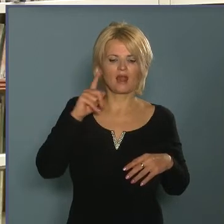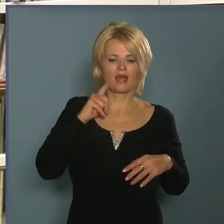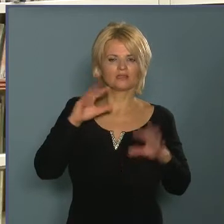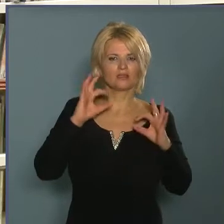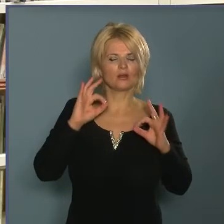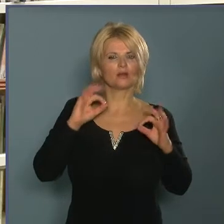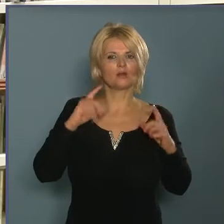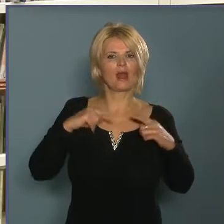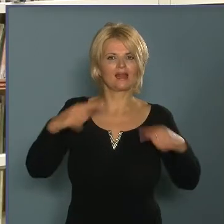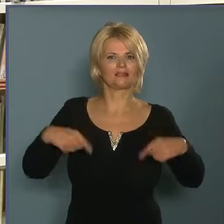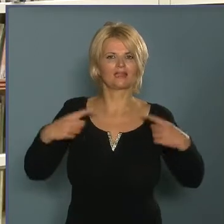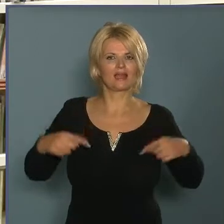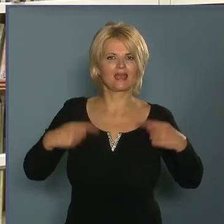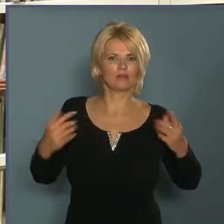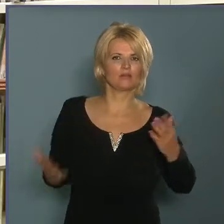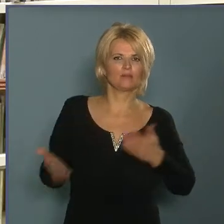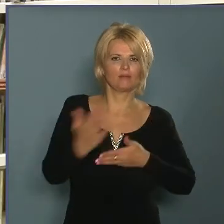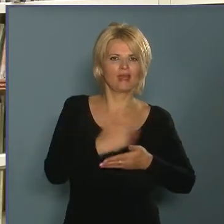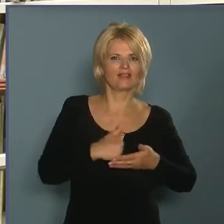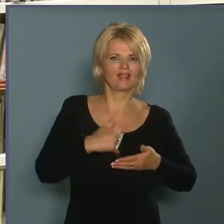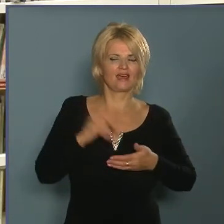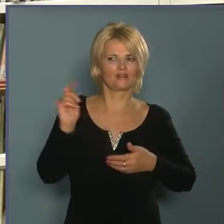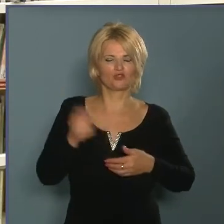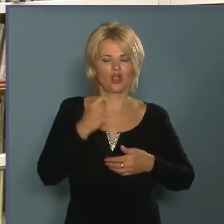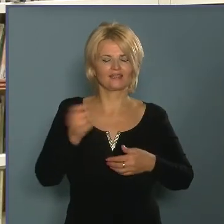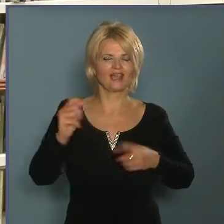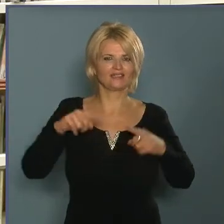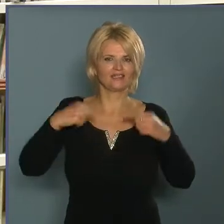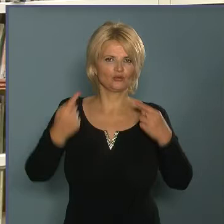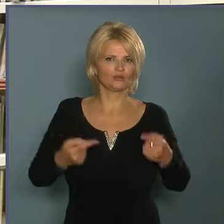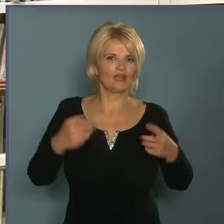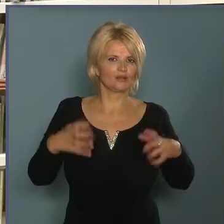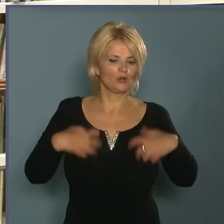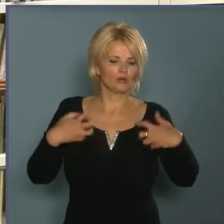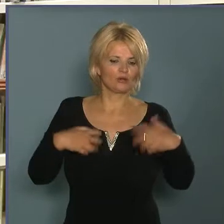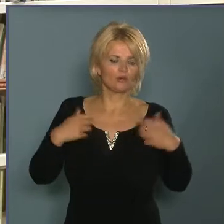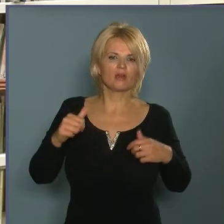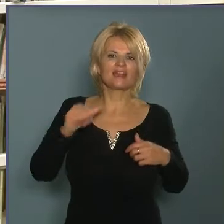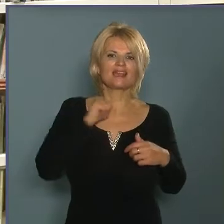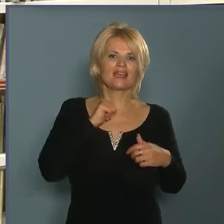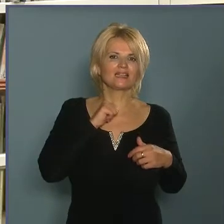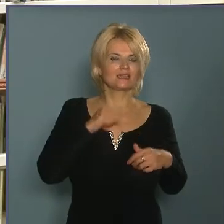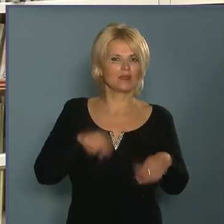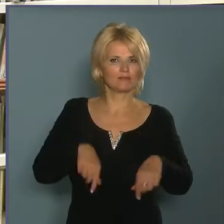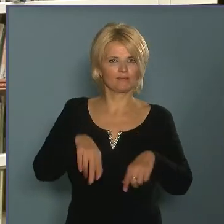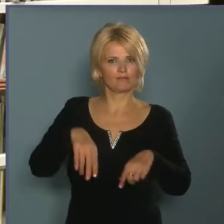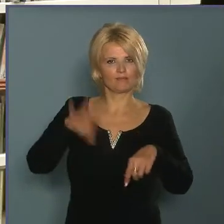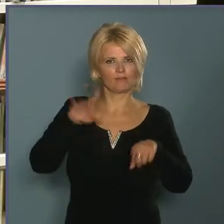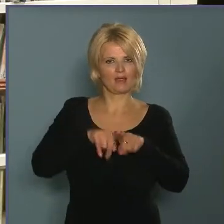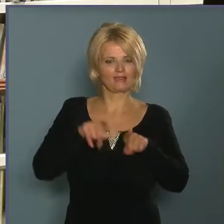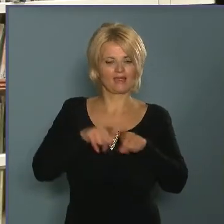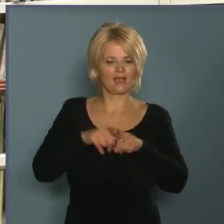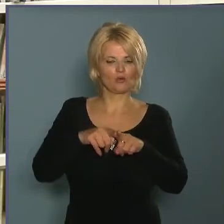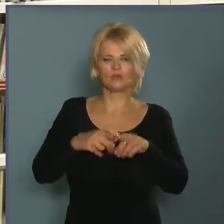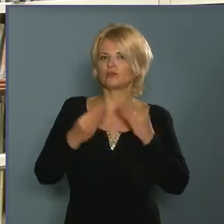jól áll a szekerük. Meg is nyerték a csatát. És utána nagy örömükben Géza bátyával oda, erre